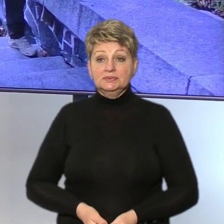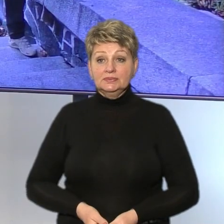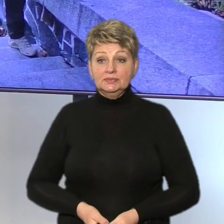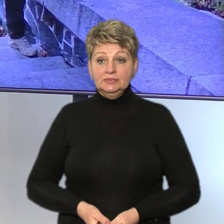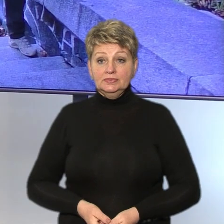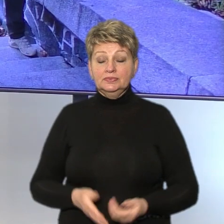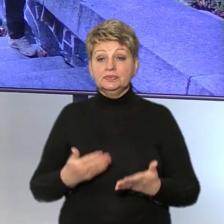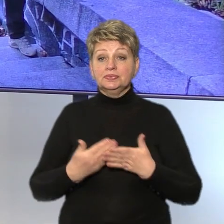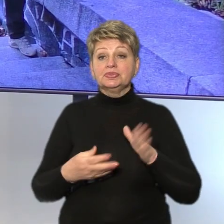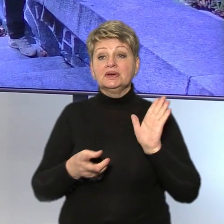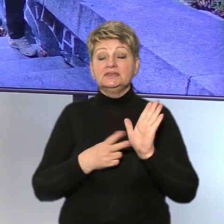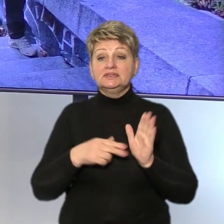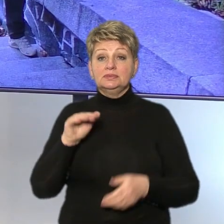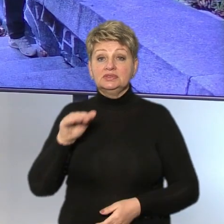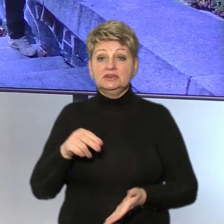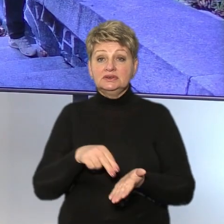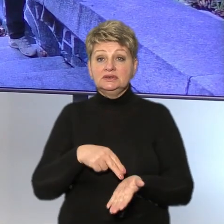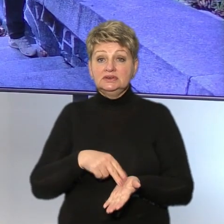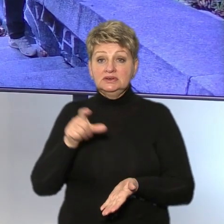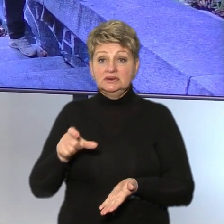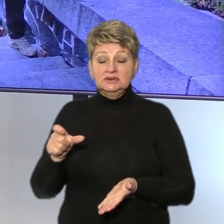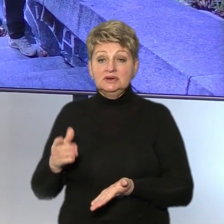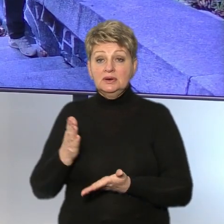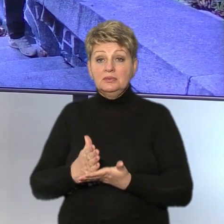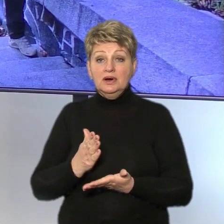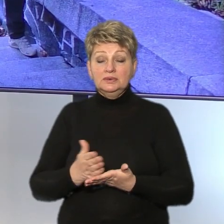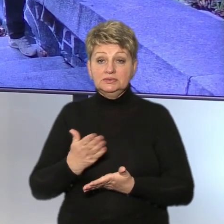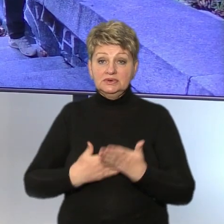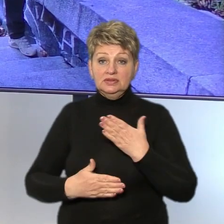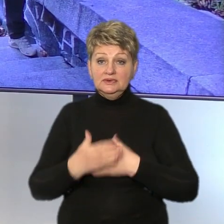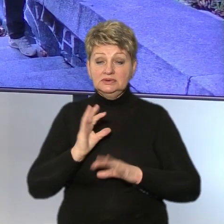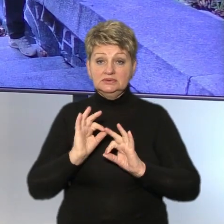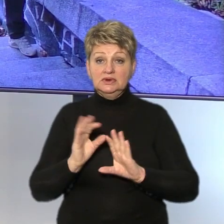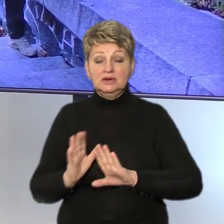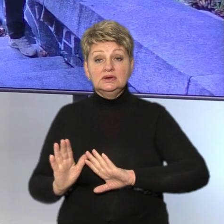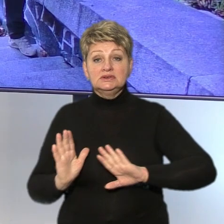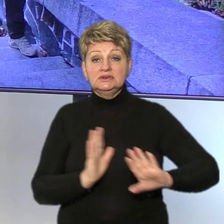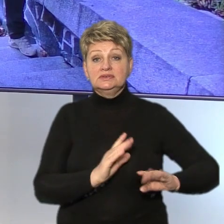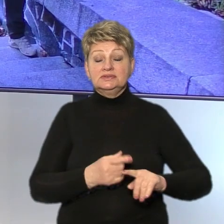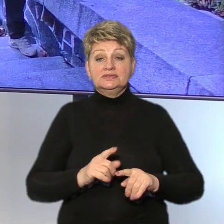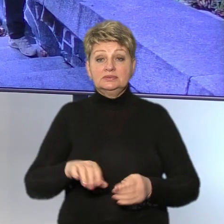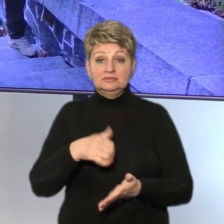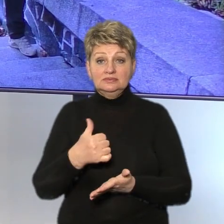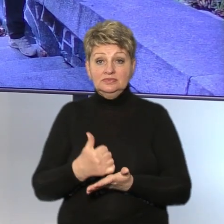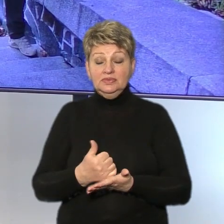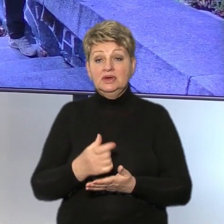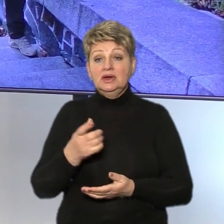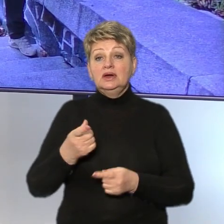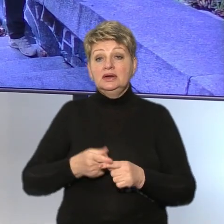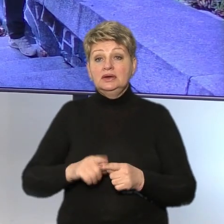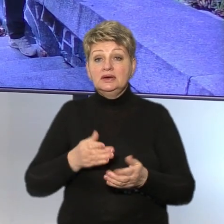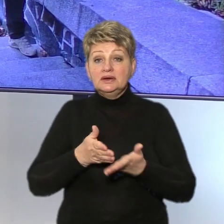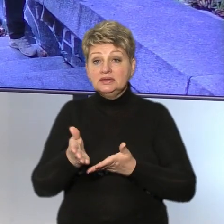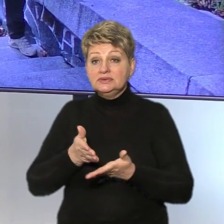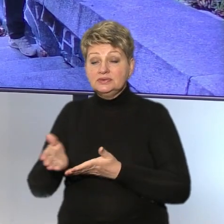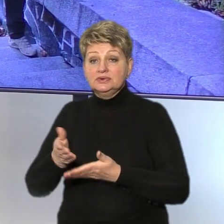Понад 7 тисяч черкастів мають інвалідність, розповіла заступниця міського голови Марина Гаркава. Натомість інфраструктура